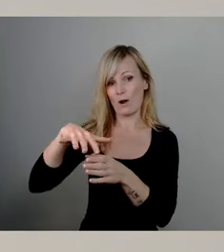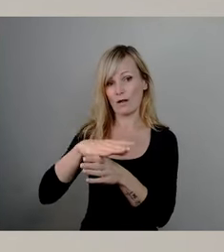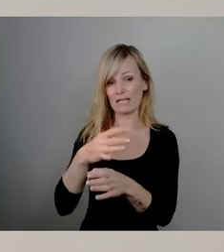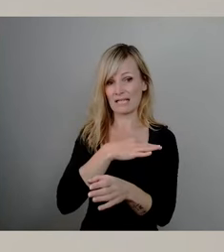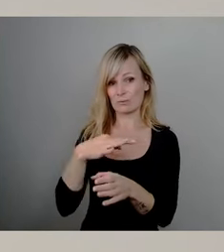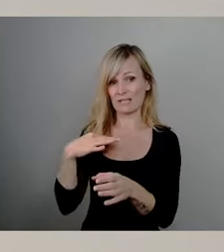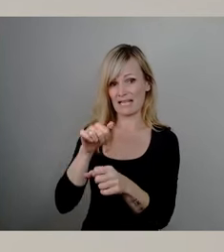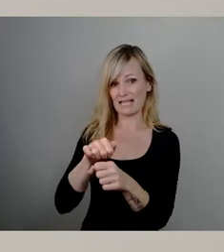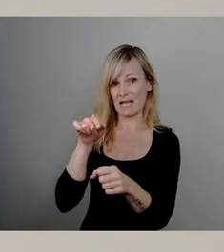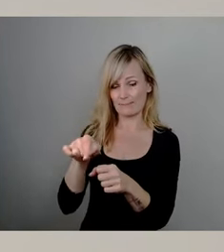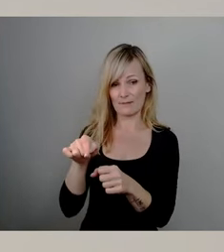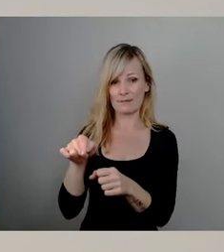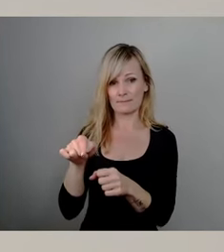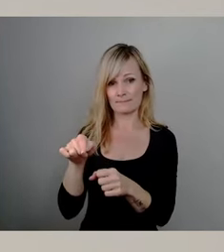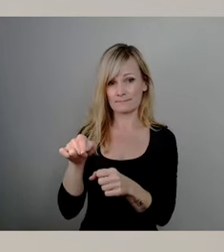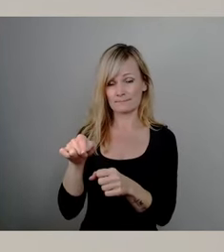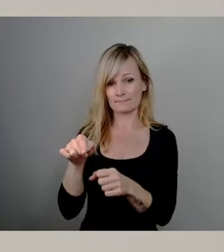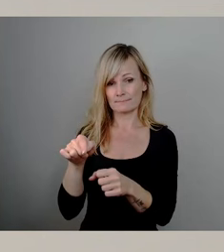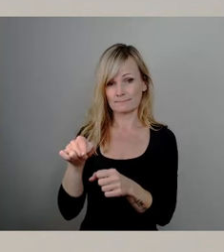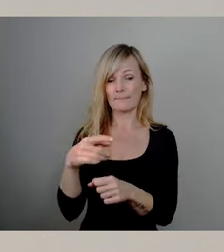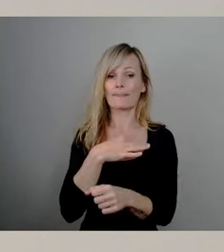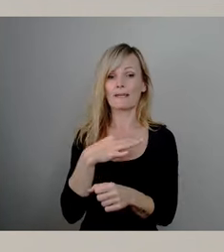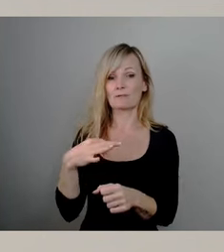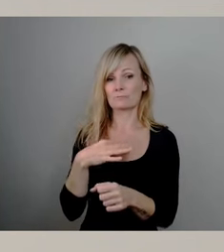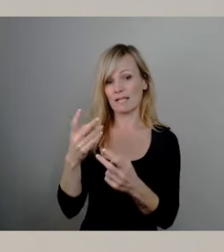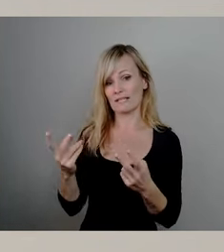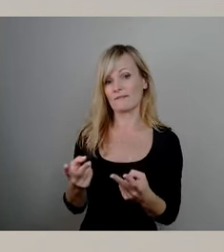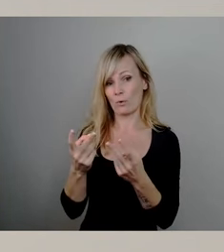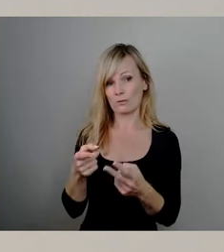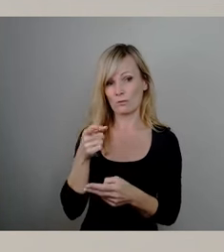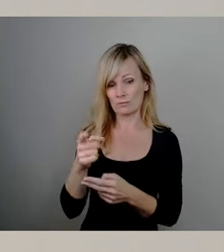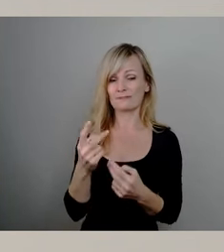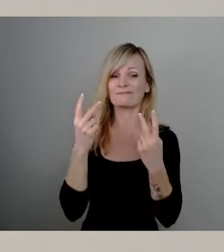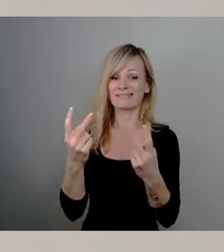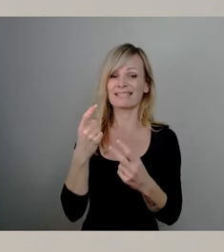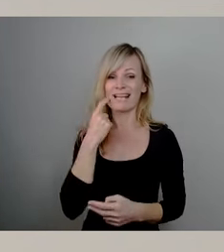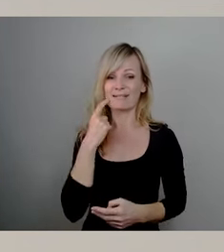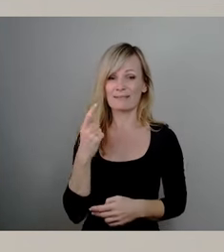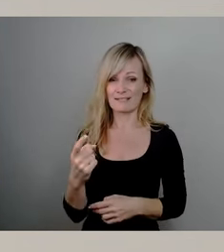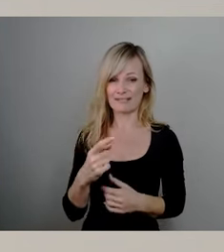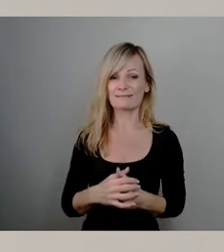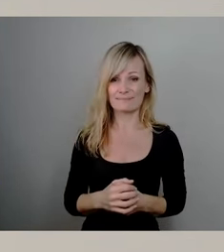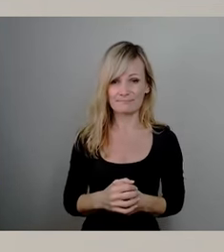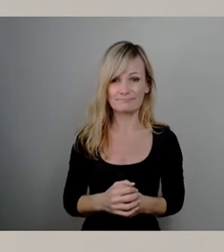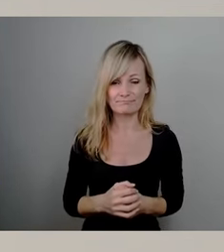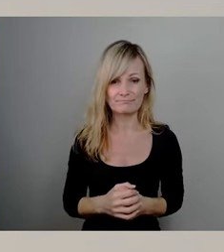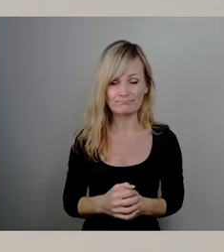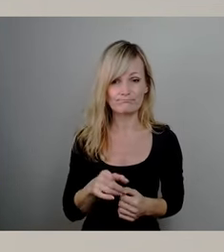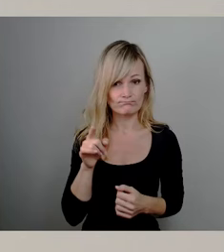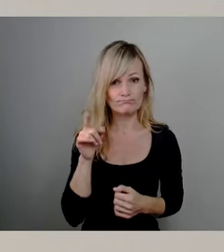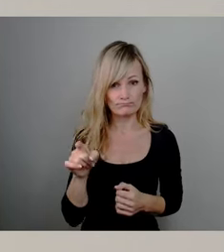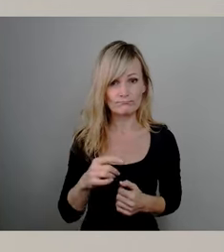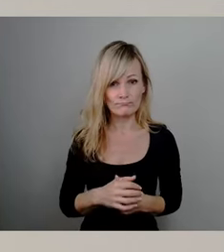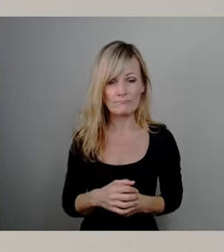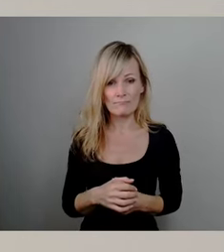ist die Gesundheitsförderung ein ganz wichtiger Aspekt. Hier fallen Projekte alle